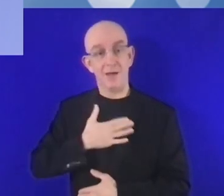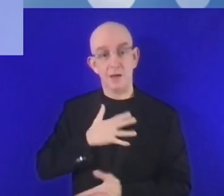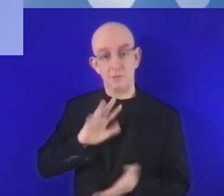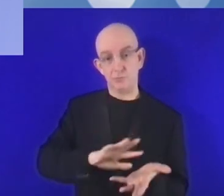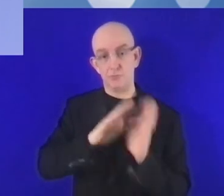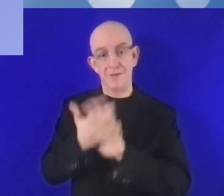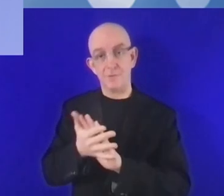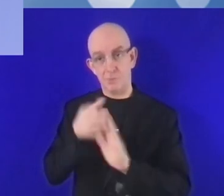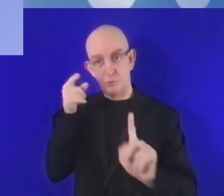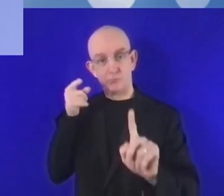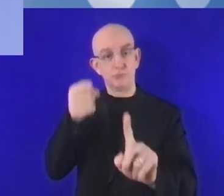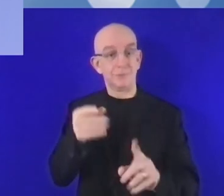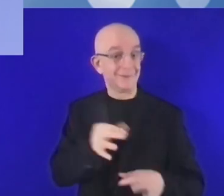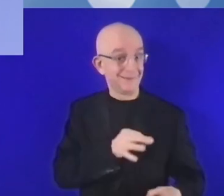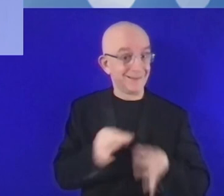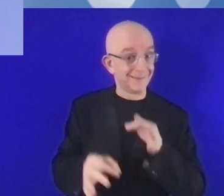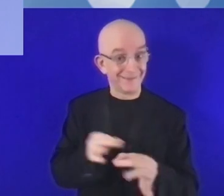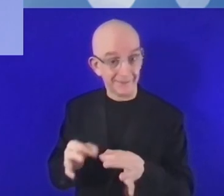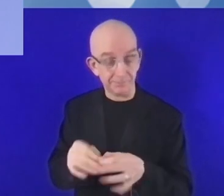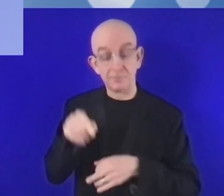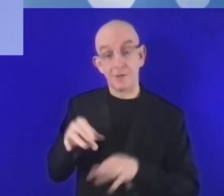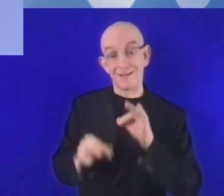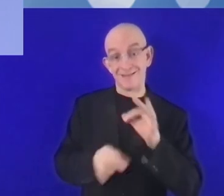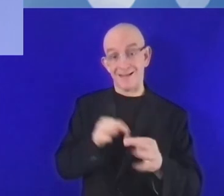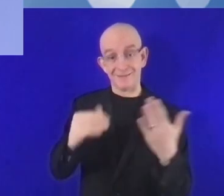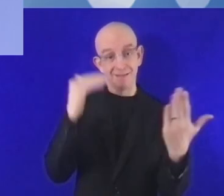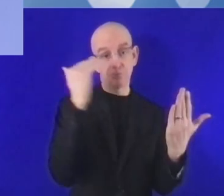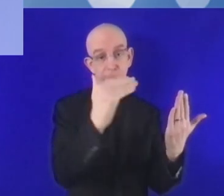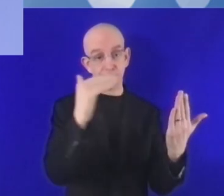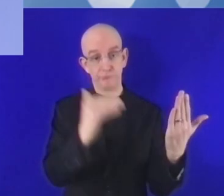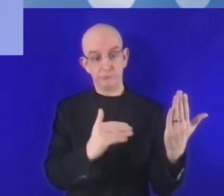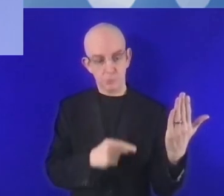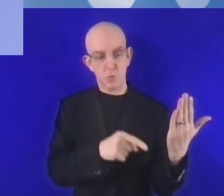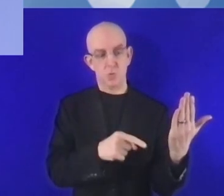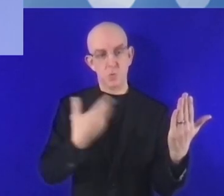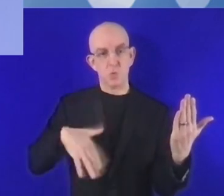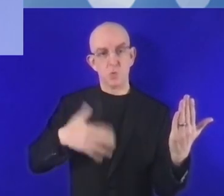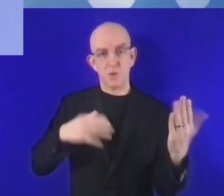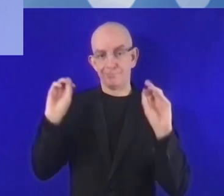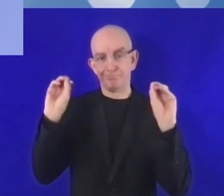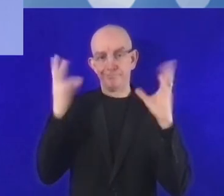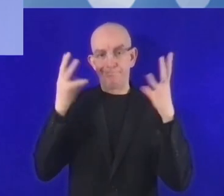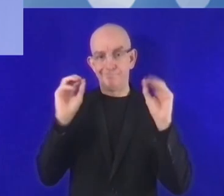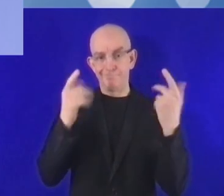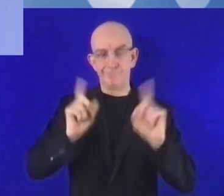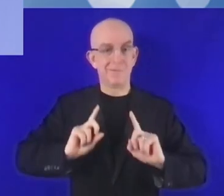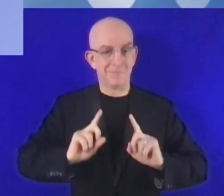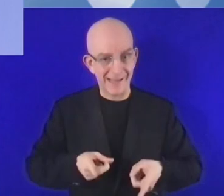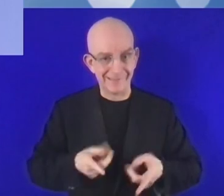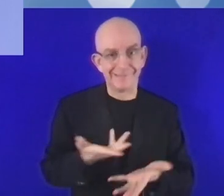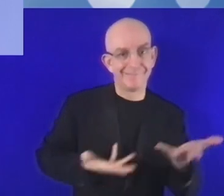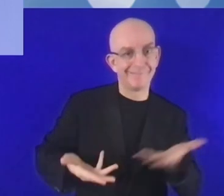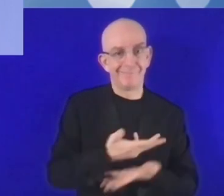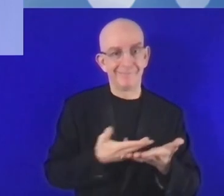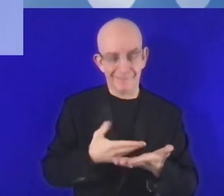وهي في سرعة علينا وبجراءة أن تكون هذه